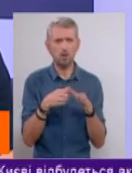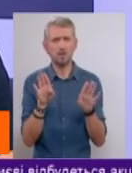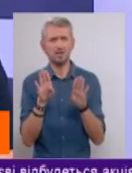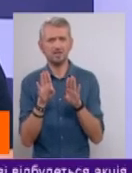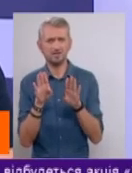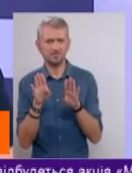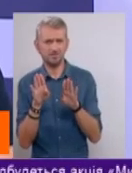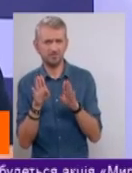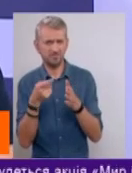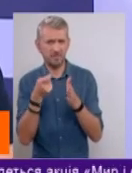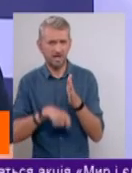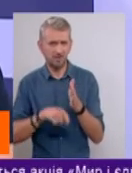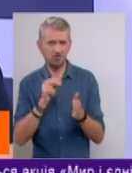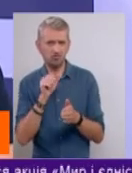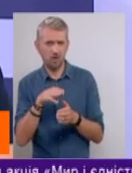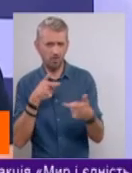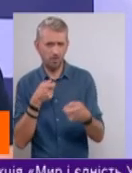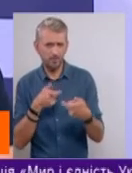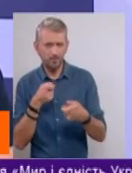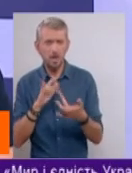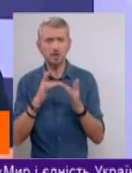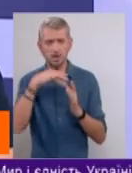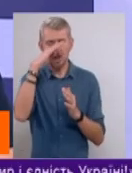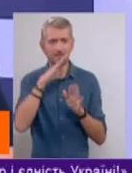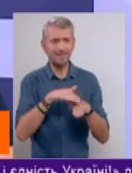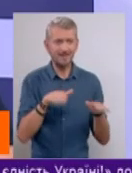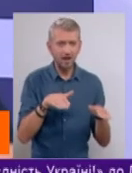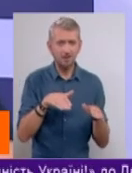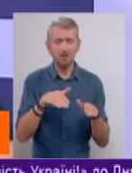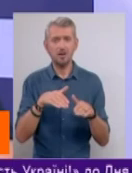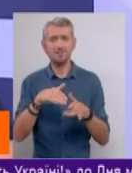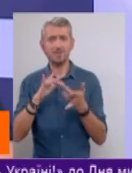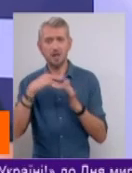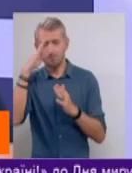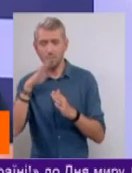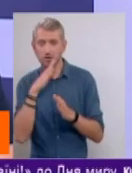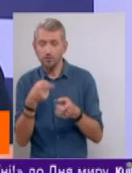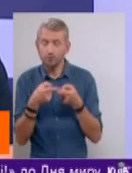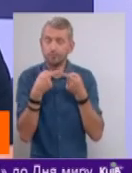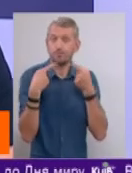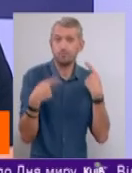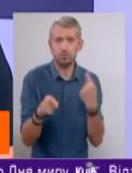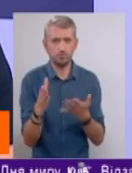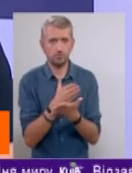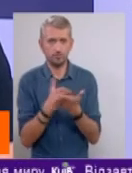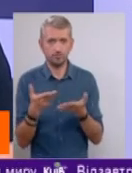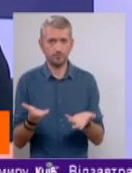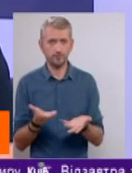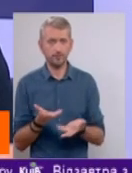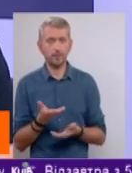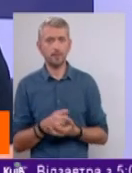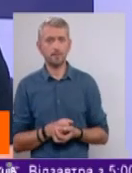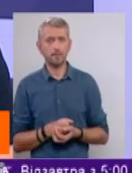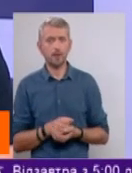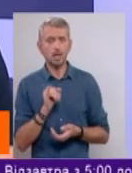інтернет дітей і інтернет батьків, взагалі, дві паралельні реальності, які, власне, не пересікаються між собою. І